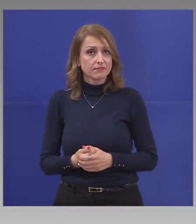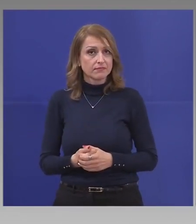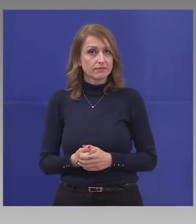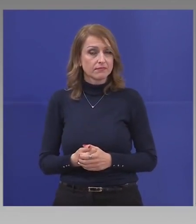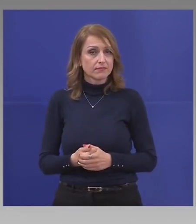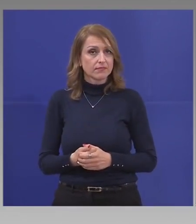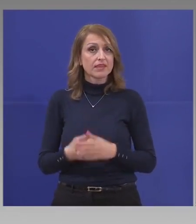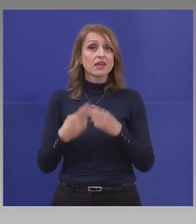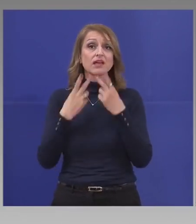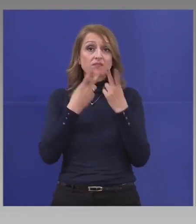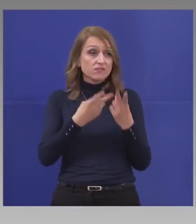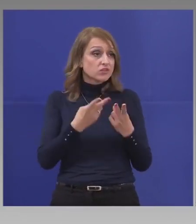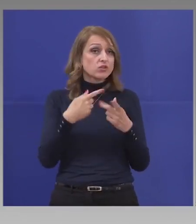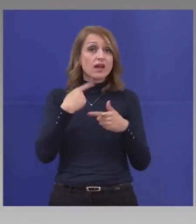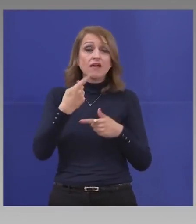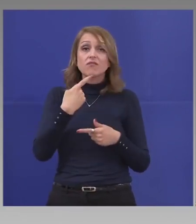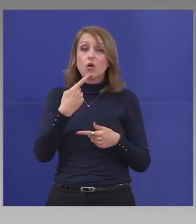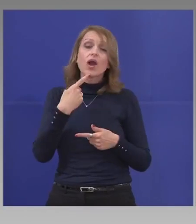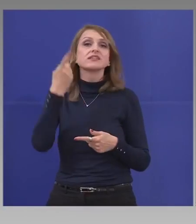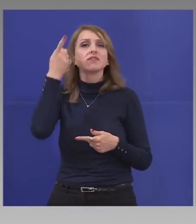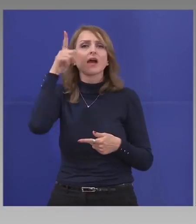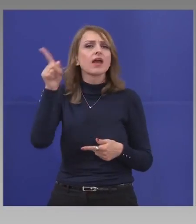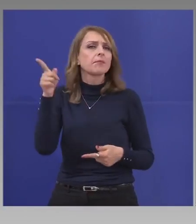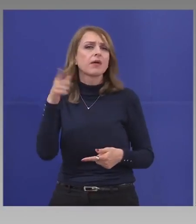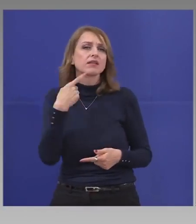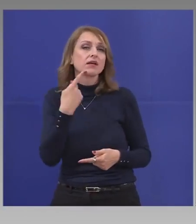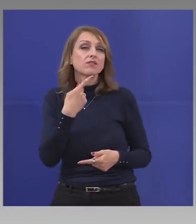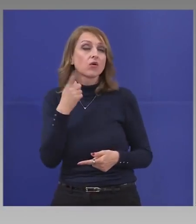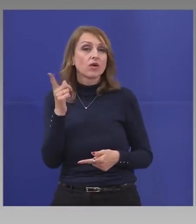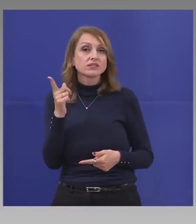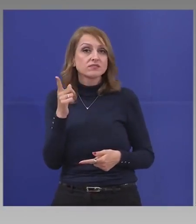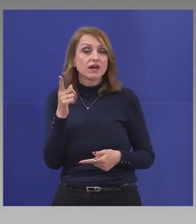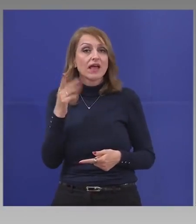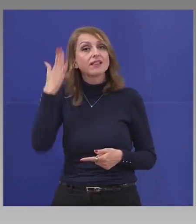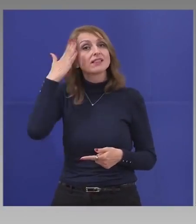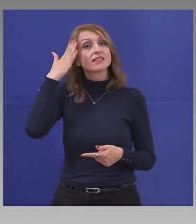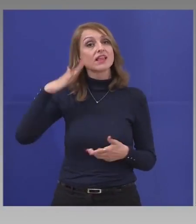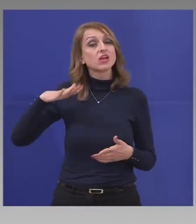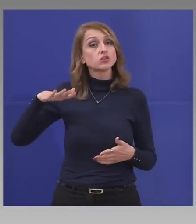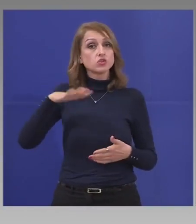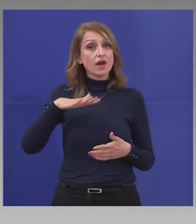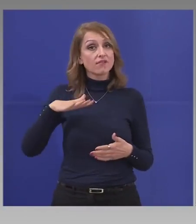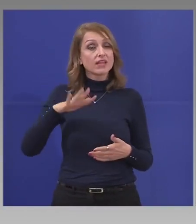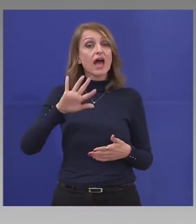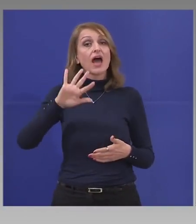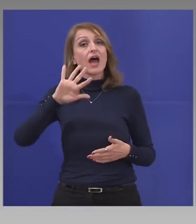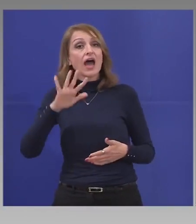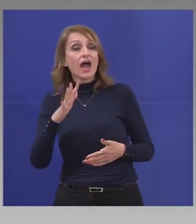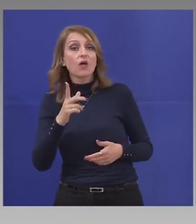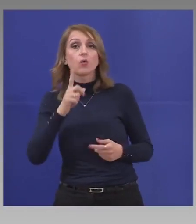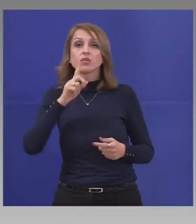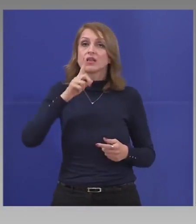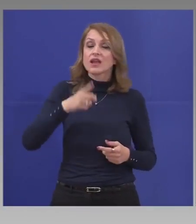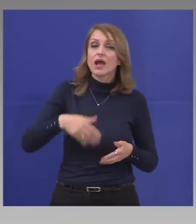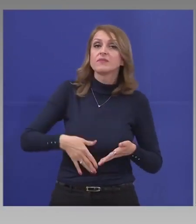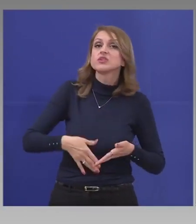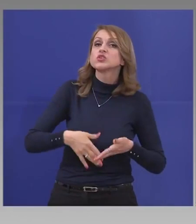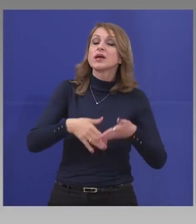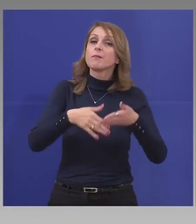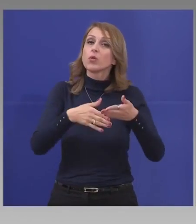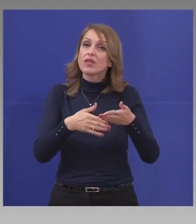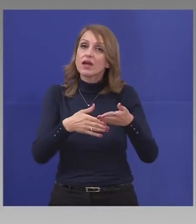Вижте, какво казват в Германия. Държавата, ако трябва, ще подкрепи структуро